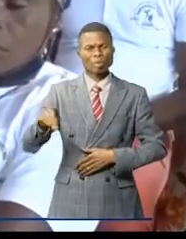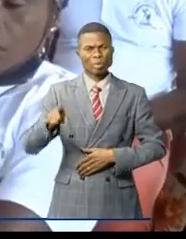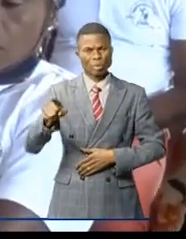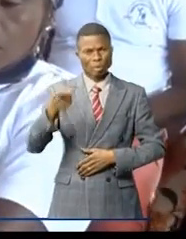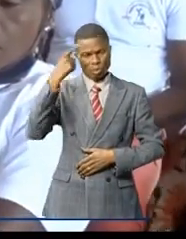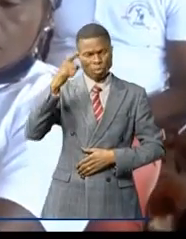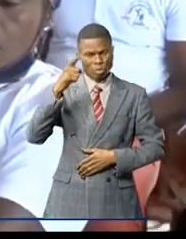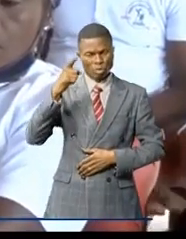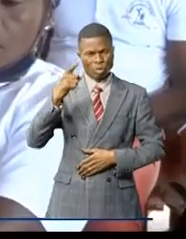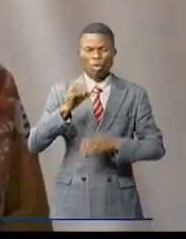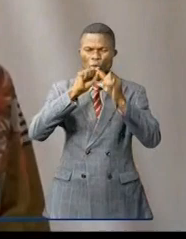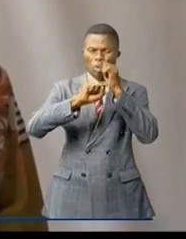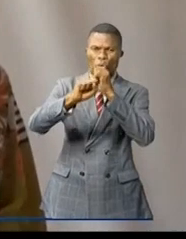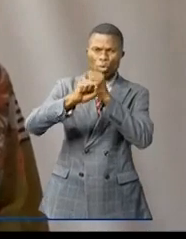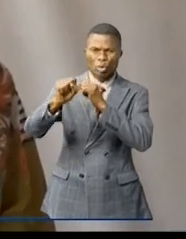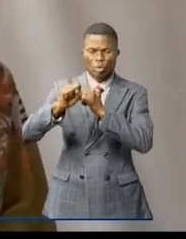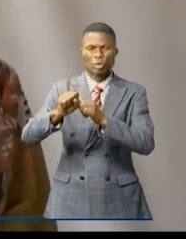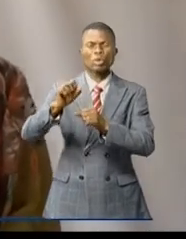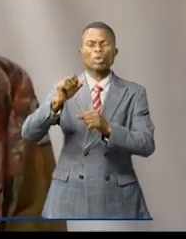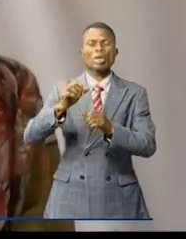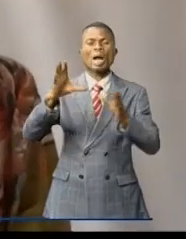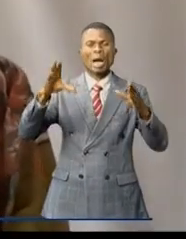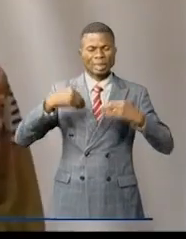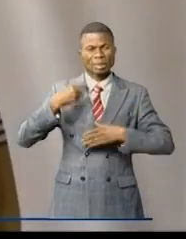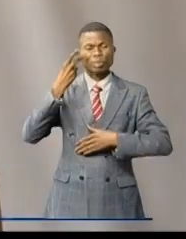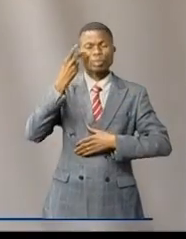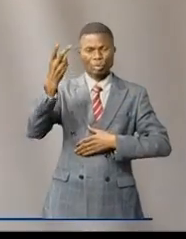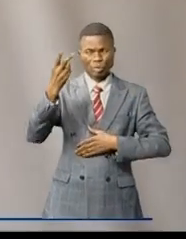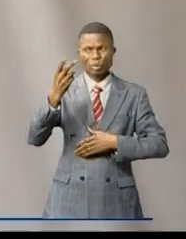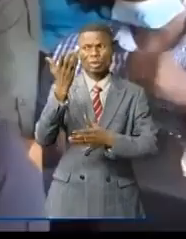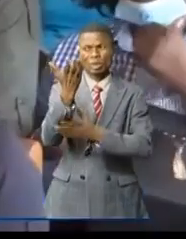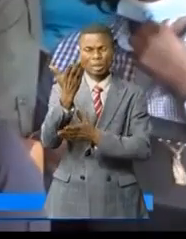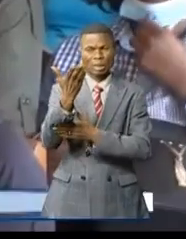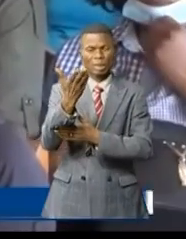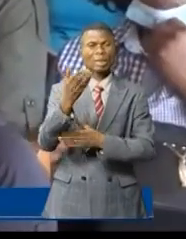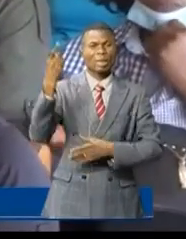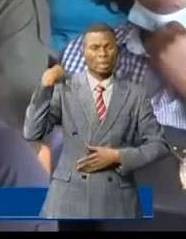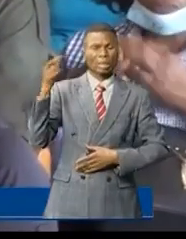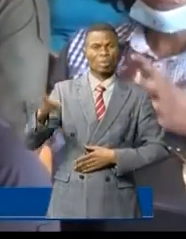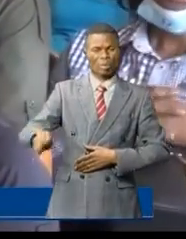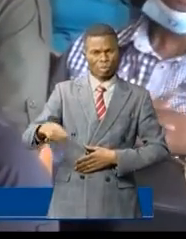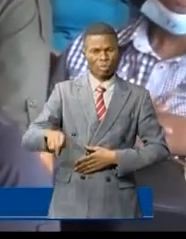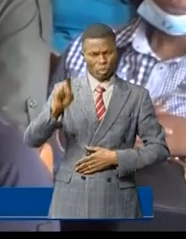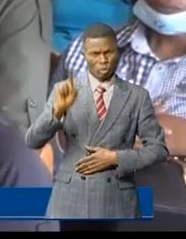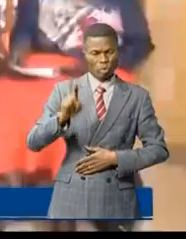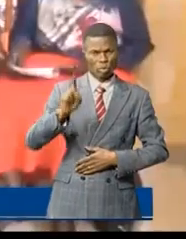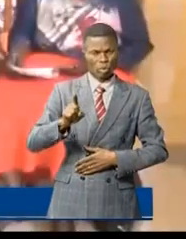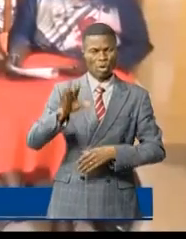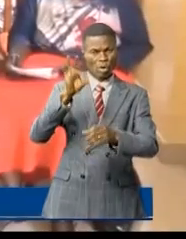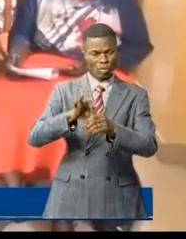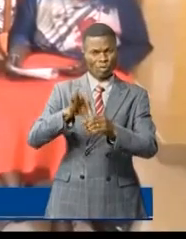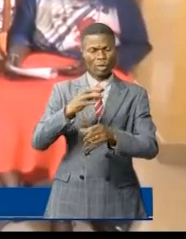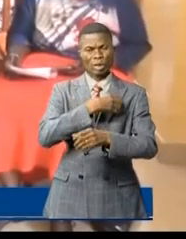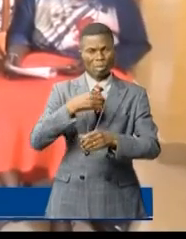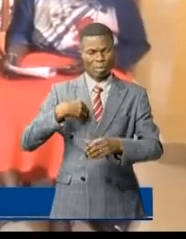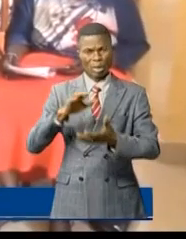en vue de les sensibiliser à adhérer à leur vision. Leur credo, c'est que ces députés provinciaux élisent une femme